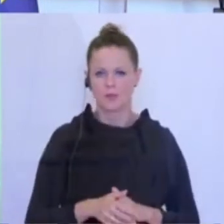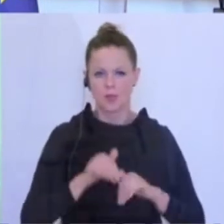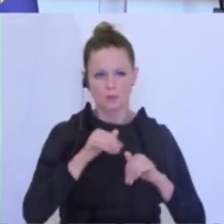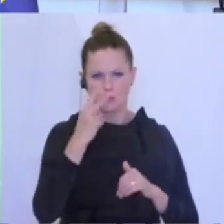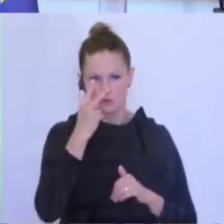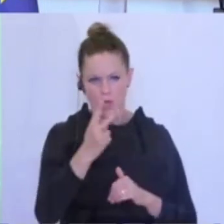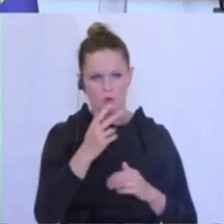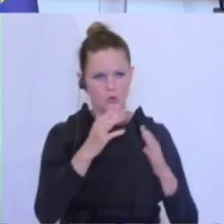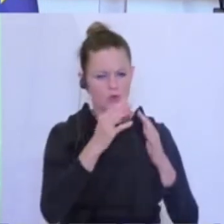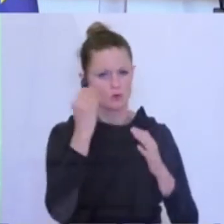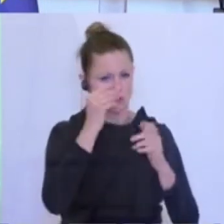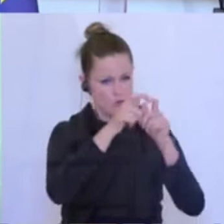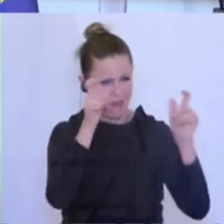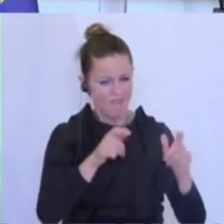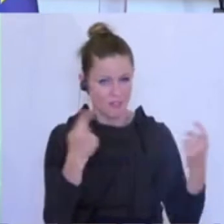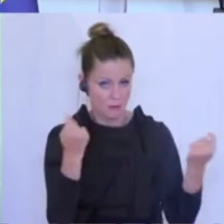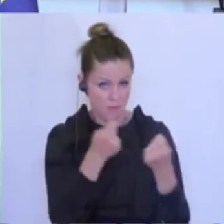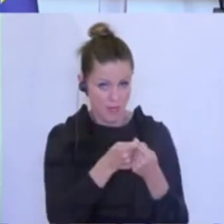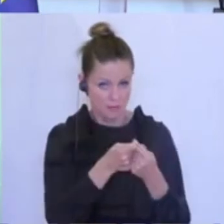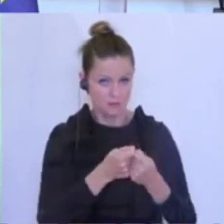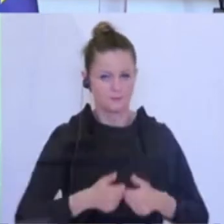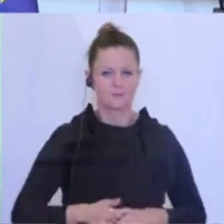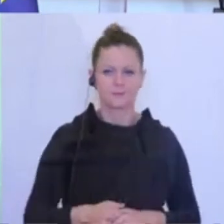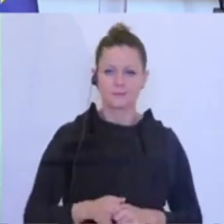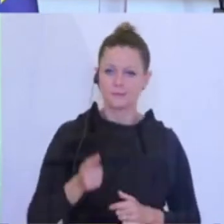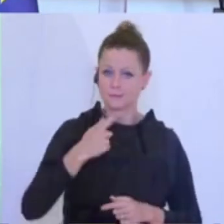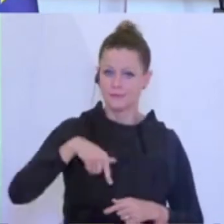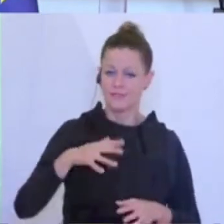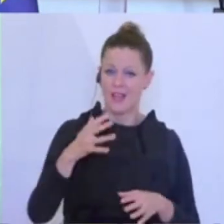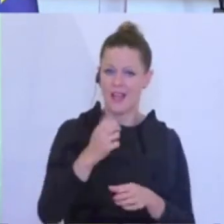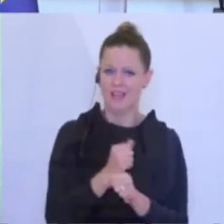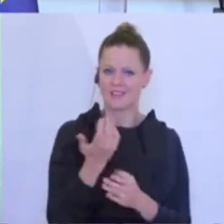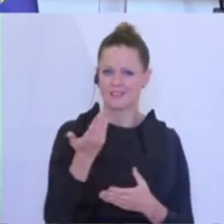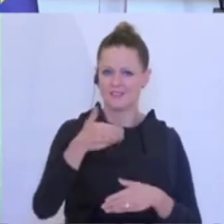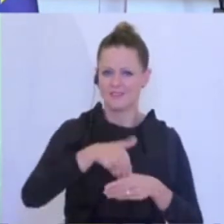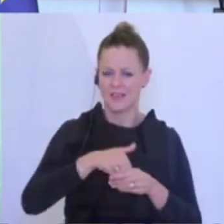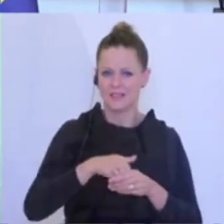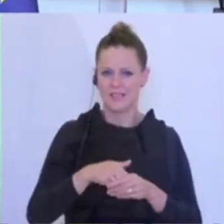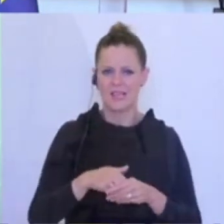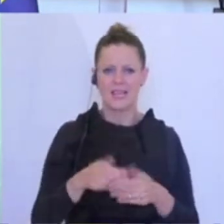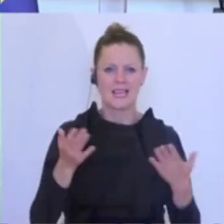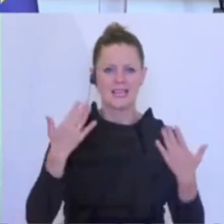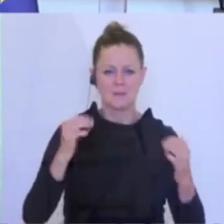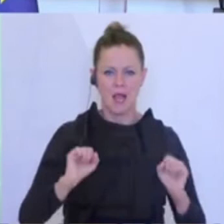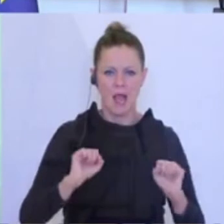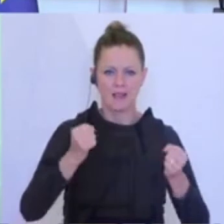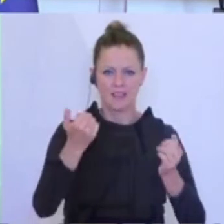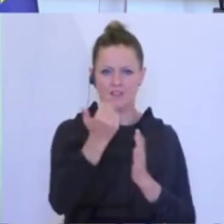Schule. Und wir halten uns hier an das sogenannte Klimaaktivprogramm des